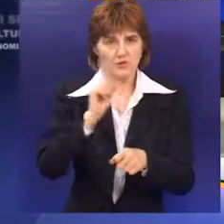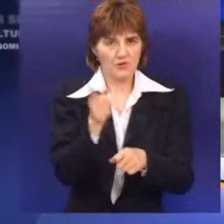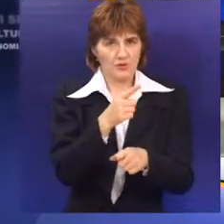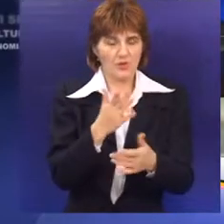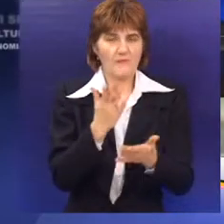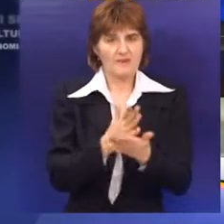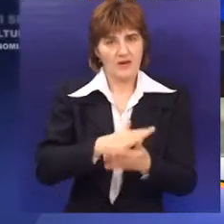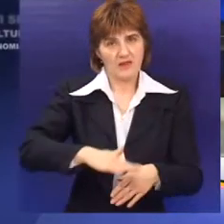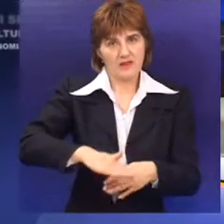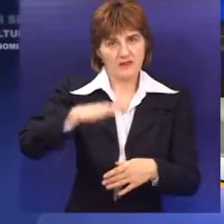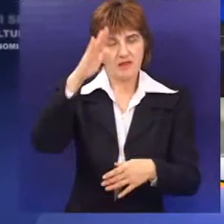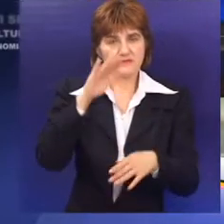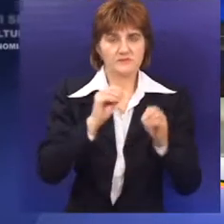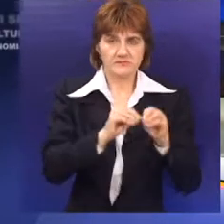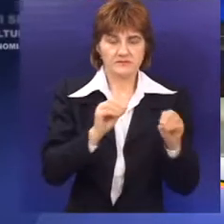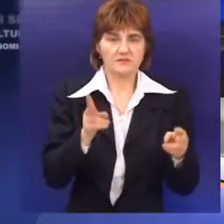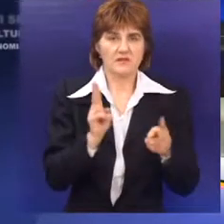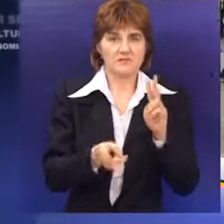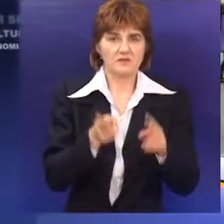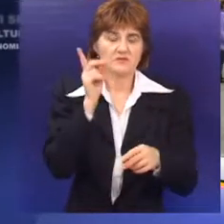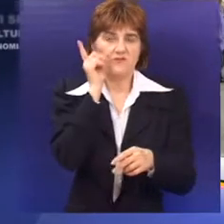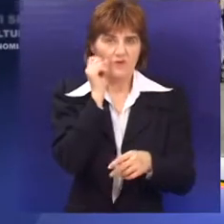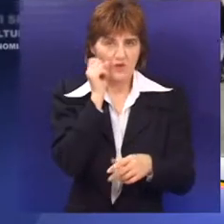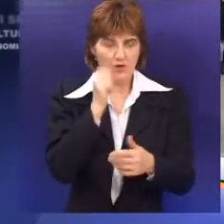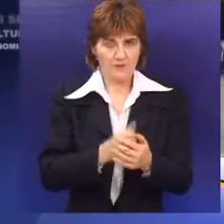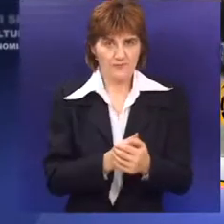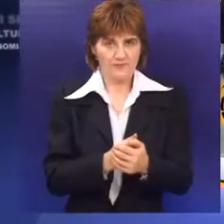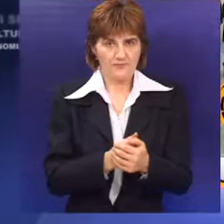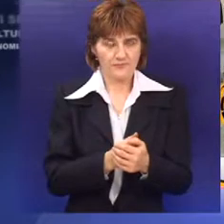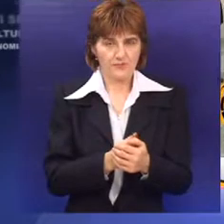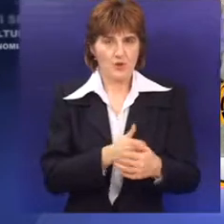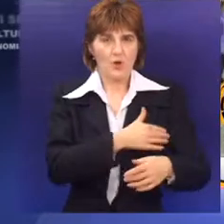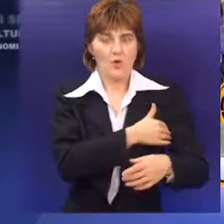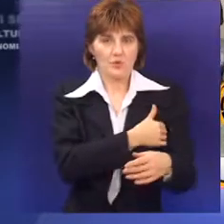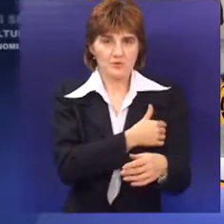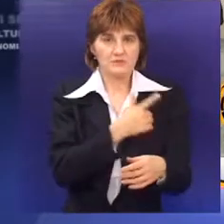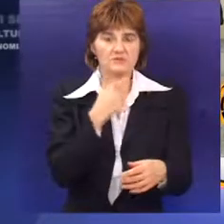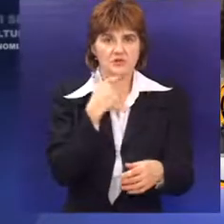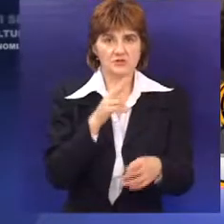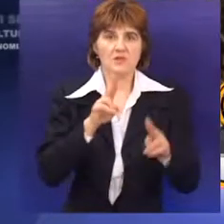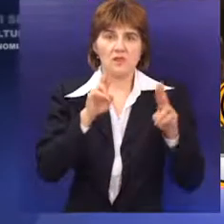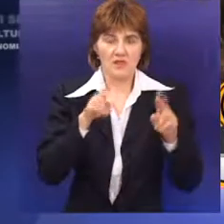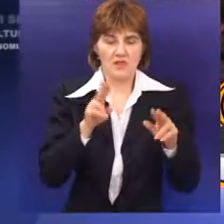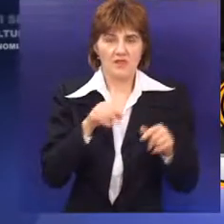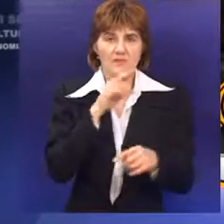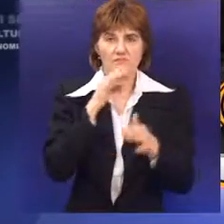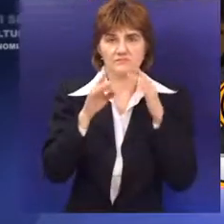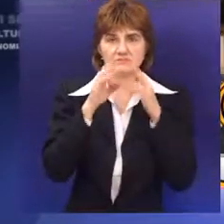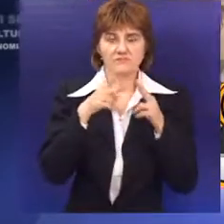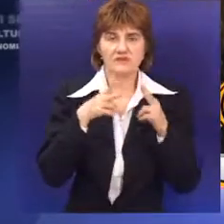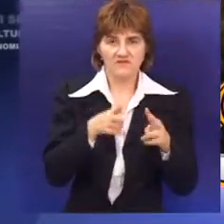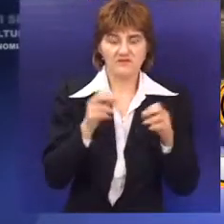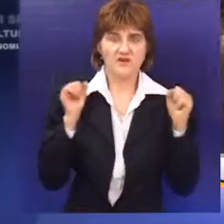Obuke su prošle deca, roditelji i nastavnici. Učenici škole Matko Vuković kažu da ima vršnjačkog nasilja.